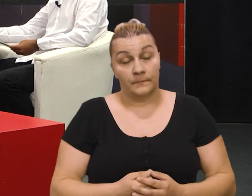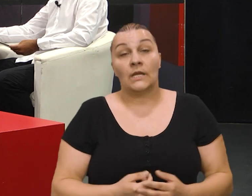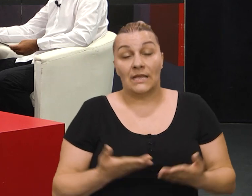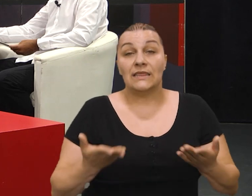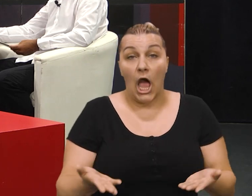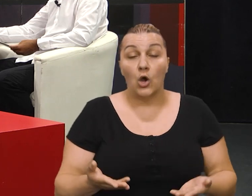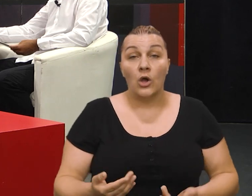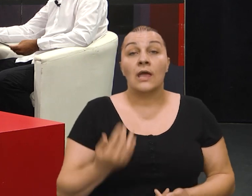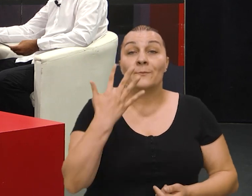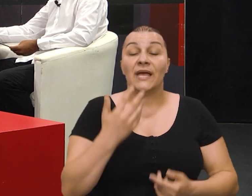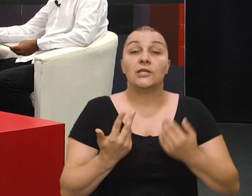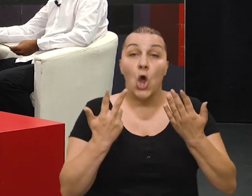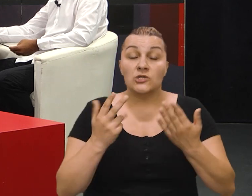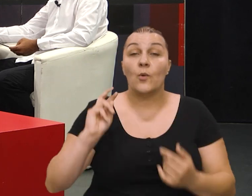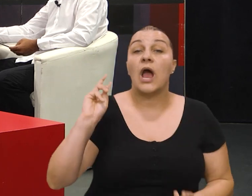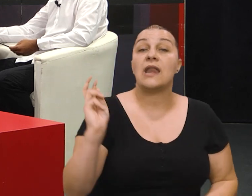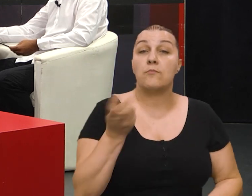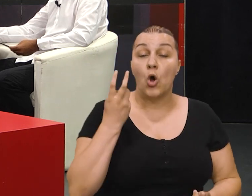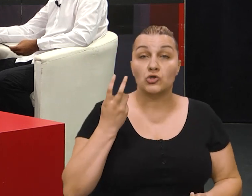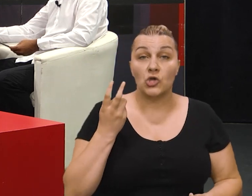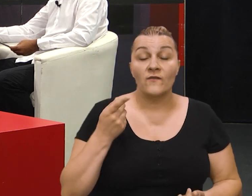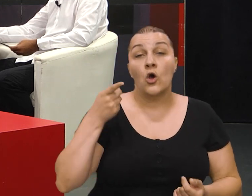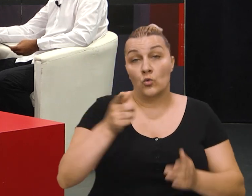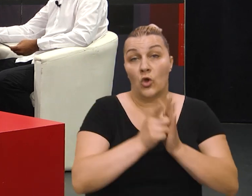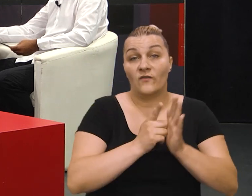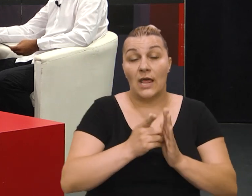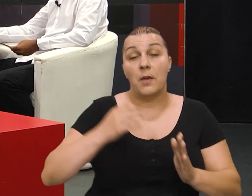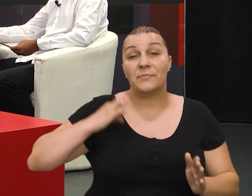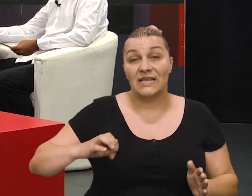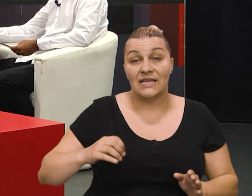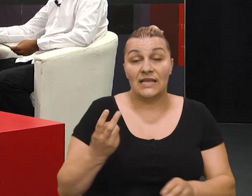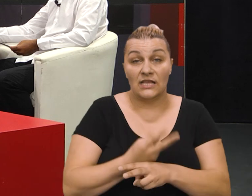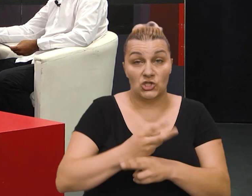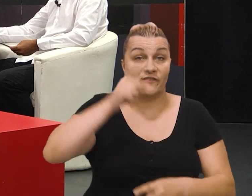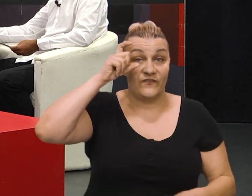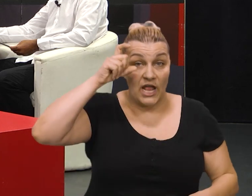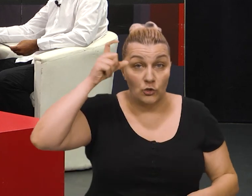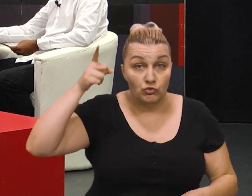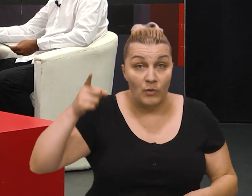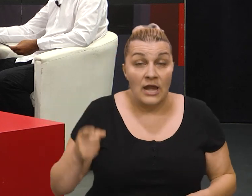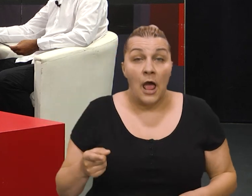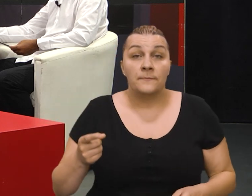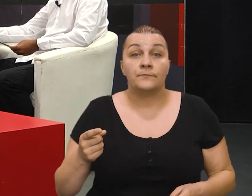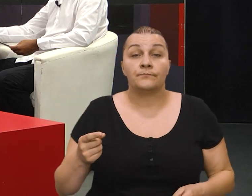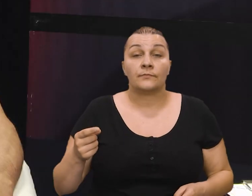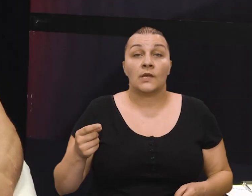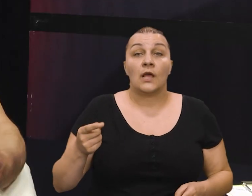Tako je, znači, 5. i 8. na pozivu vrhovnika, tada predsjednika države, Franje Tuđmana,